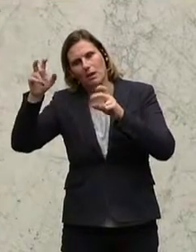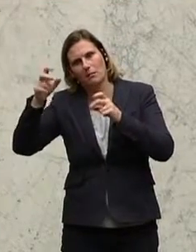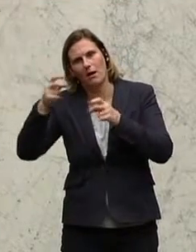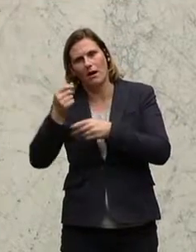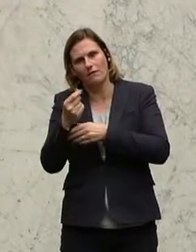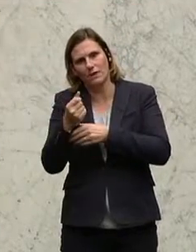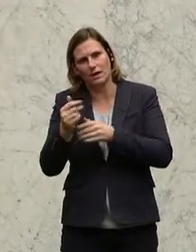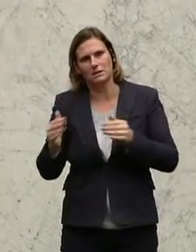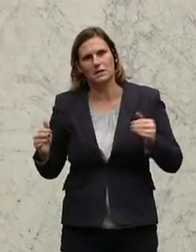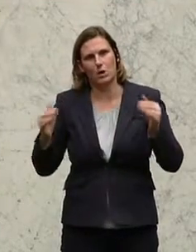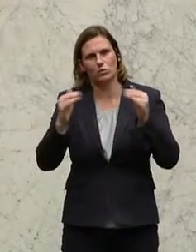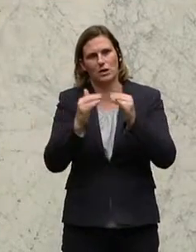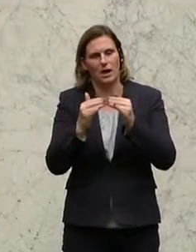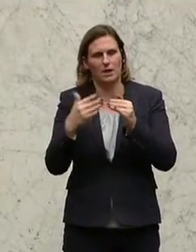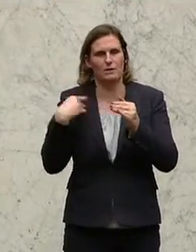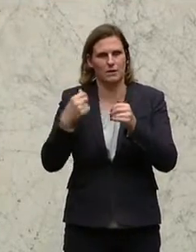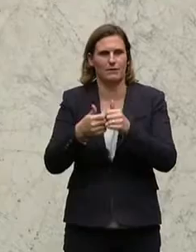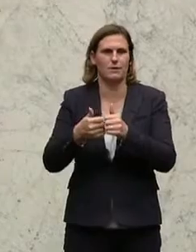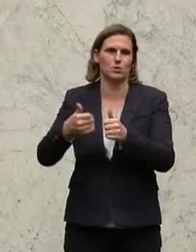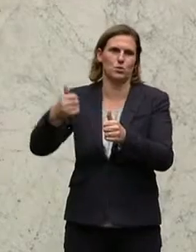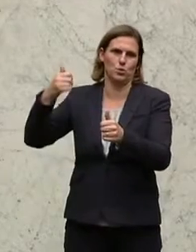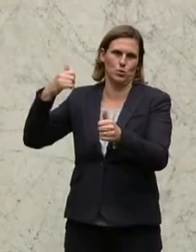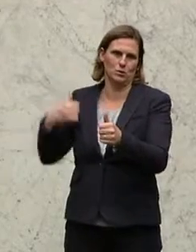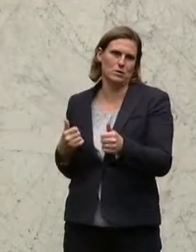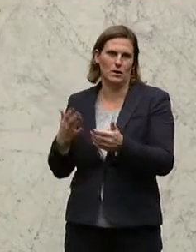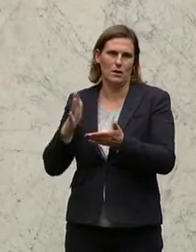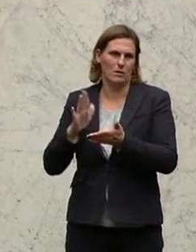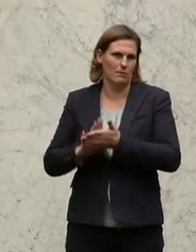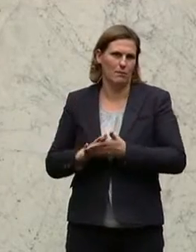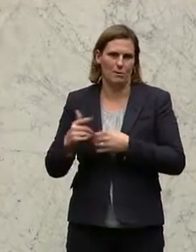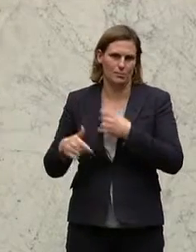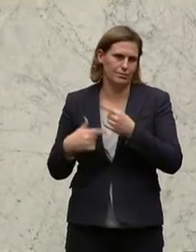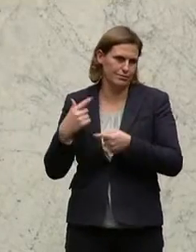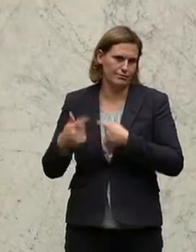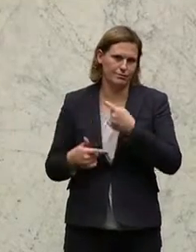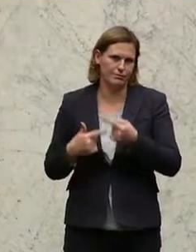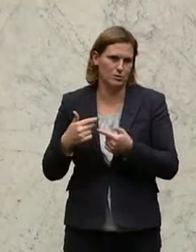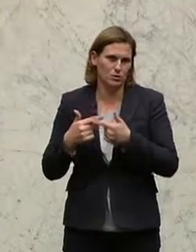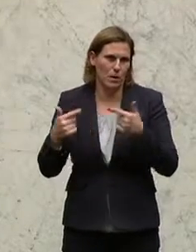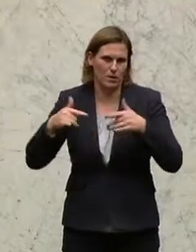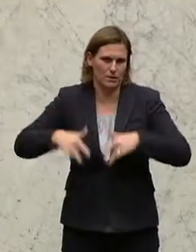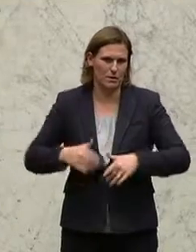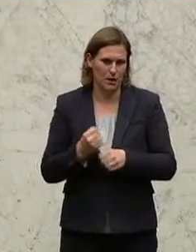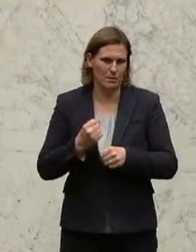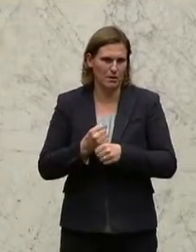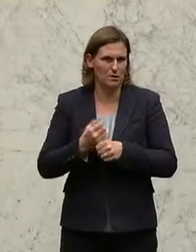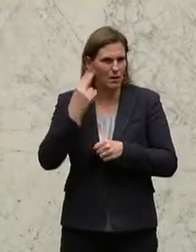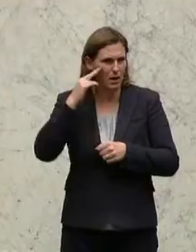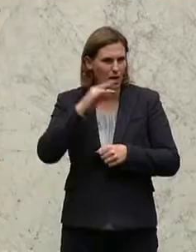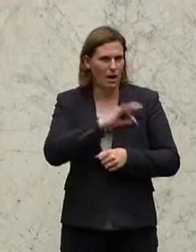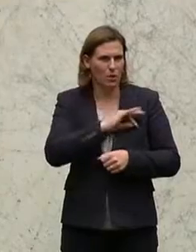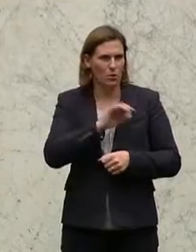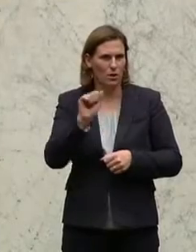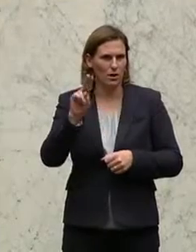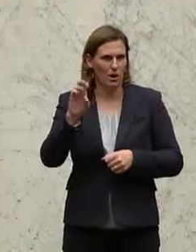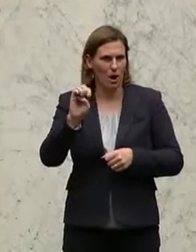Strecke geblieben. Und das ist ein endloses Kapitel, solange ich in diesem Parlament bin. Und Herr Kollege Auer, Sie sind ja länger schon hier. Sie wissen